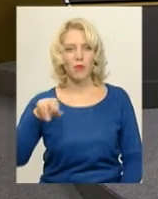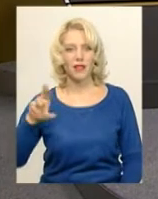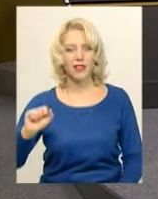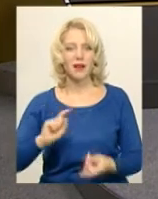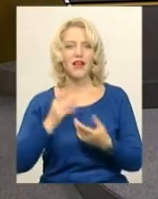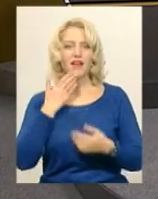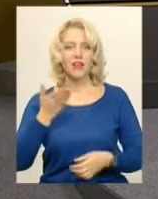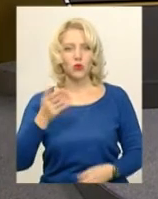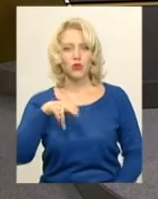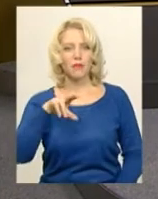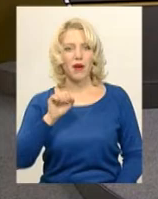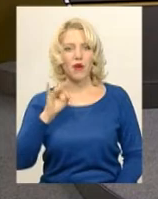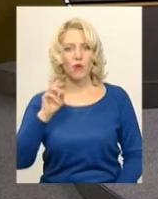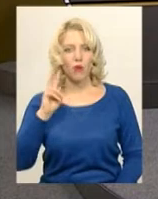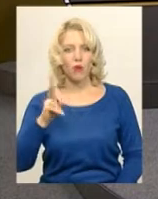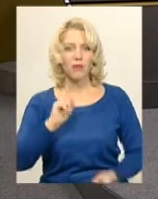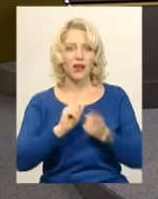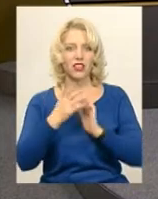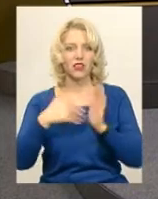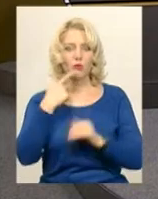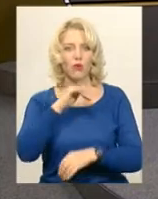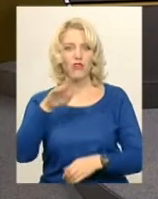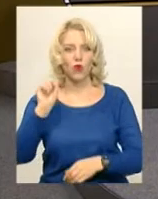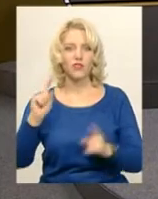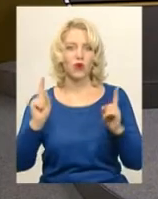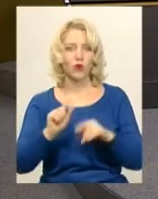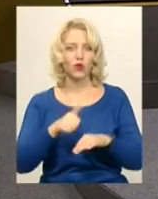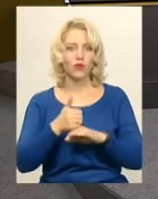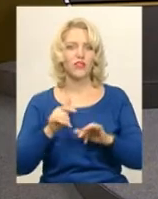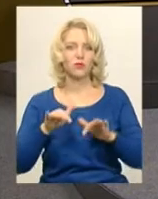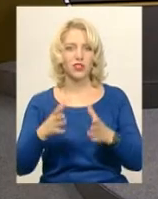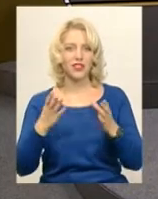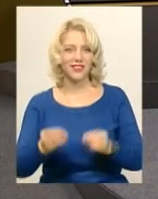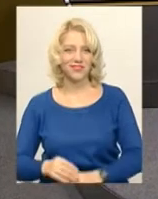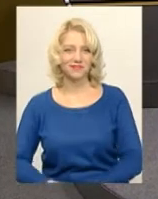Світлана Поробок, диктор жестової мови Оксана Фіновська. Коротко про головні події дня.